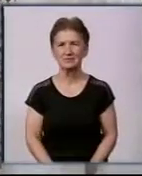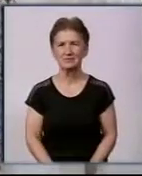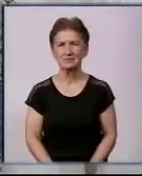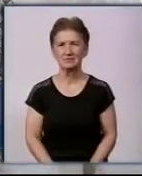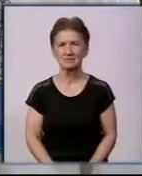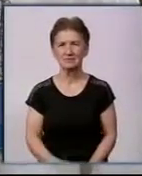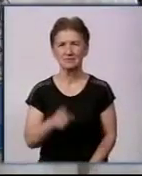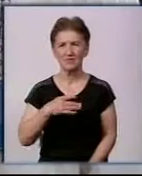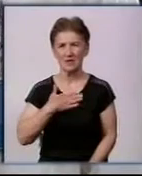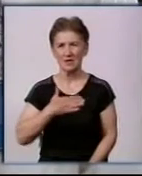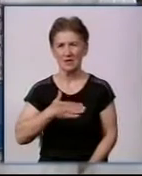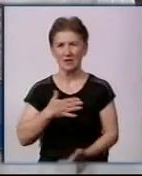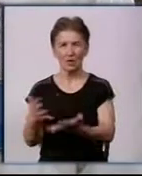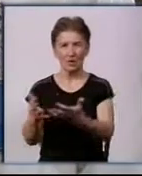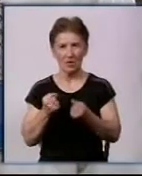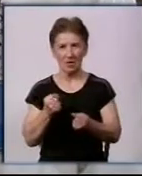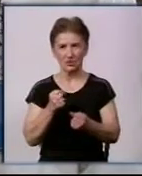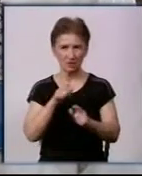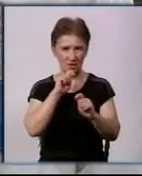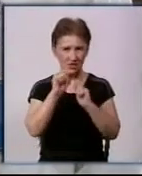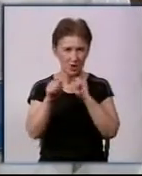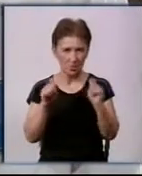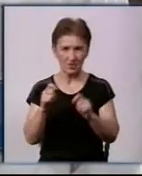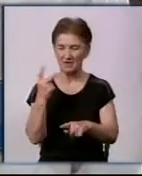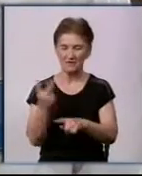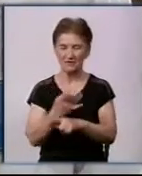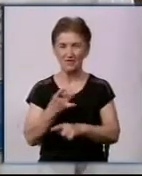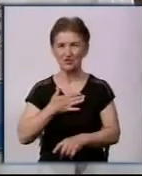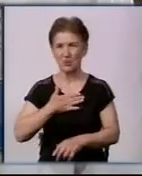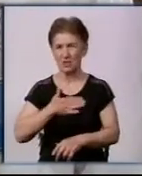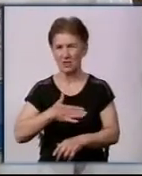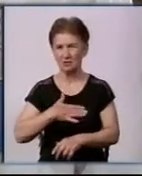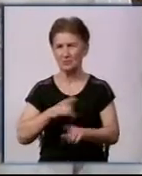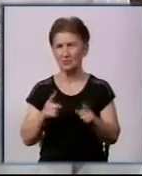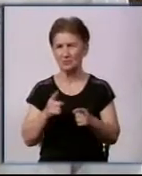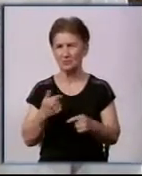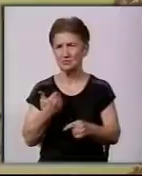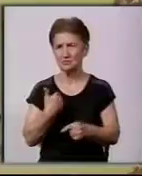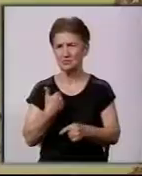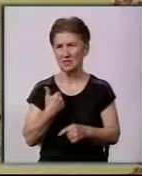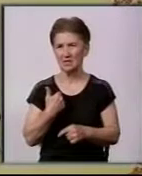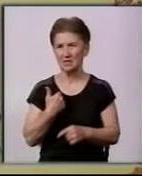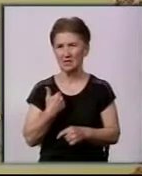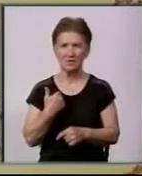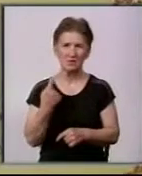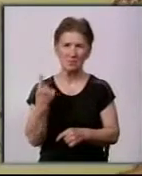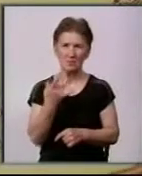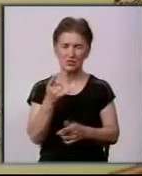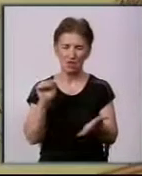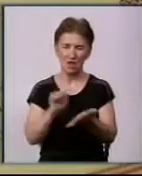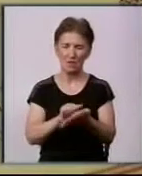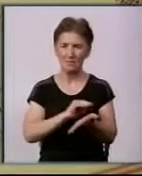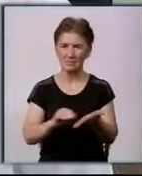Приємно отримувати нагороди. Удвічі приємно ще тому отримувати ці нагороди, тому що я перший лауріат. Перші мої публікації були в